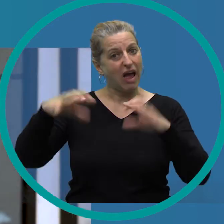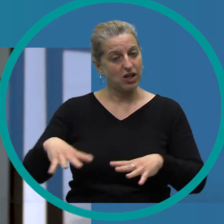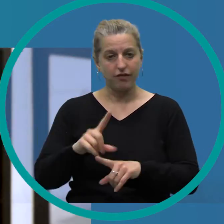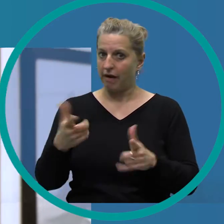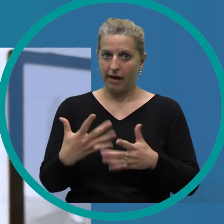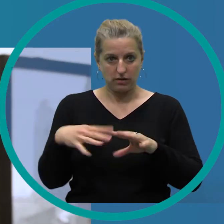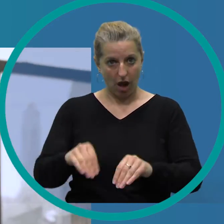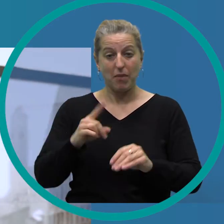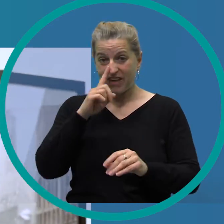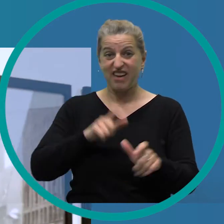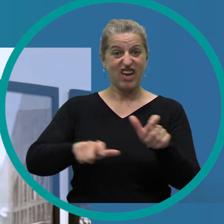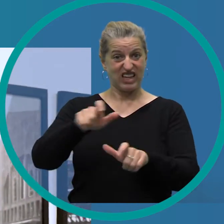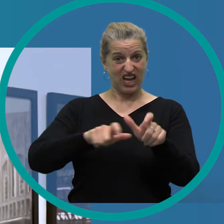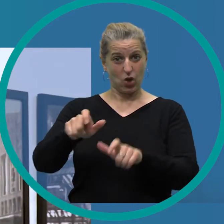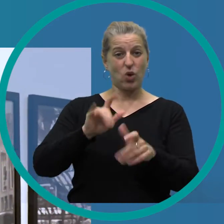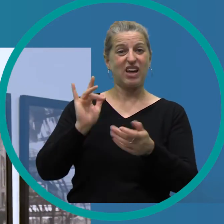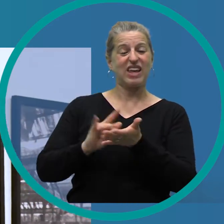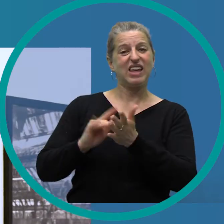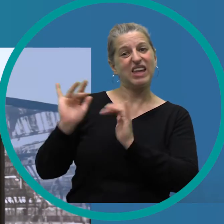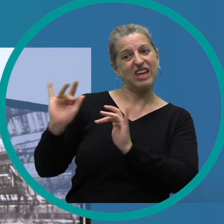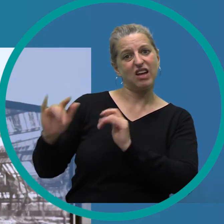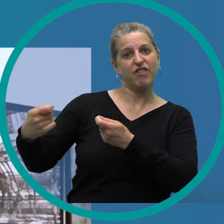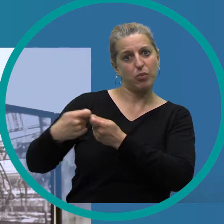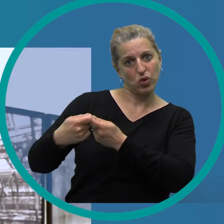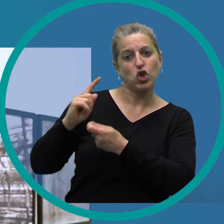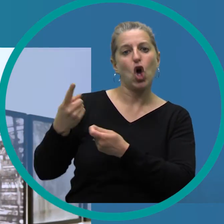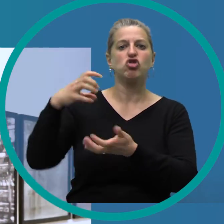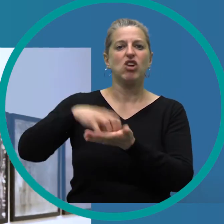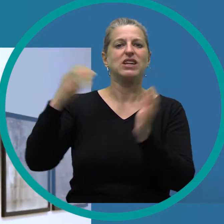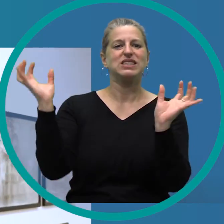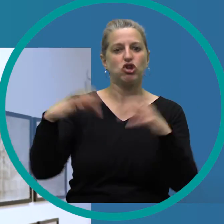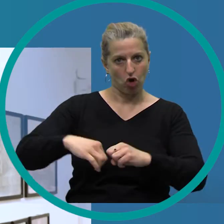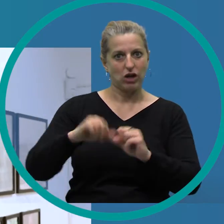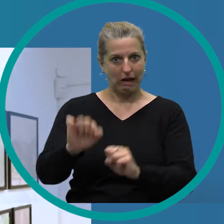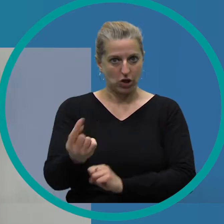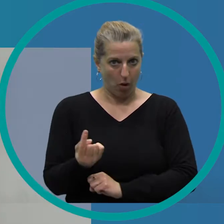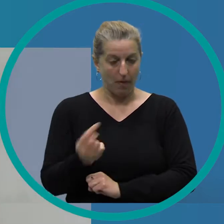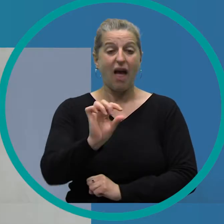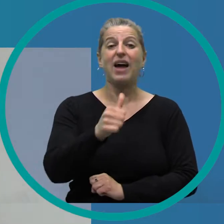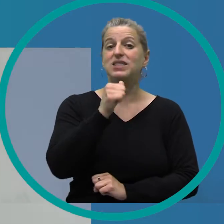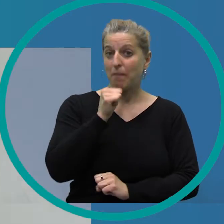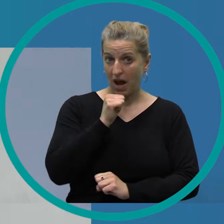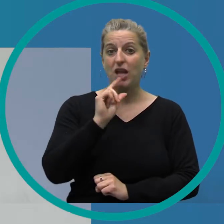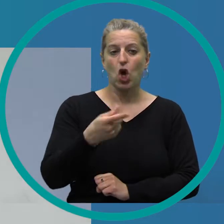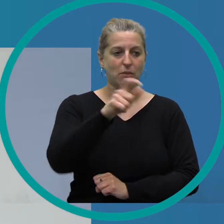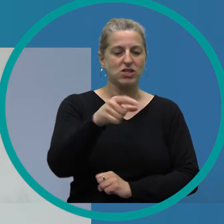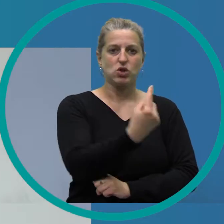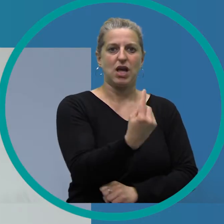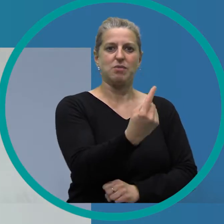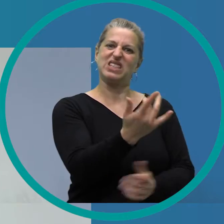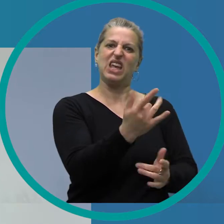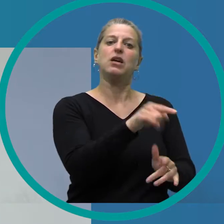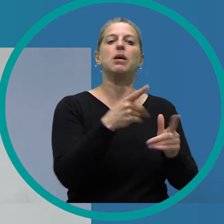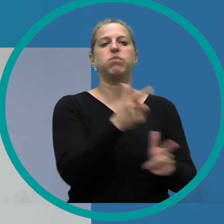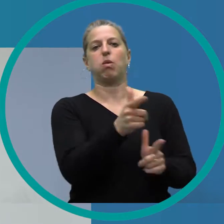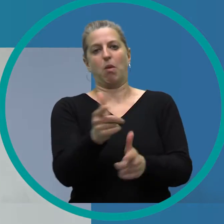bestand die Gefahr, dass bei einer Verteidigung gegen die alliierten Truppen die Stadt doch noch zerstört werden würde. Selbst noch am 1. Mai wurden Deserteure auf